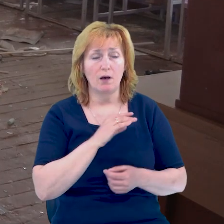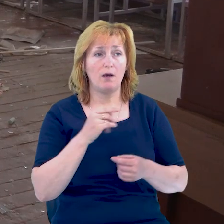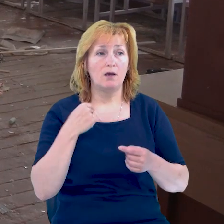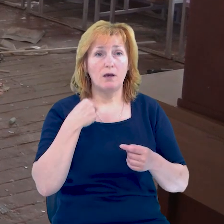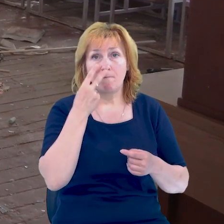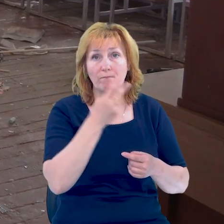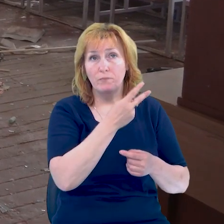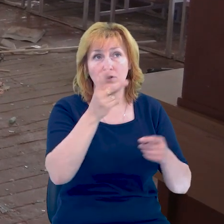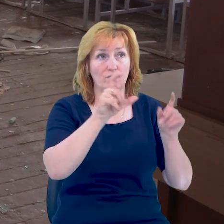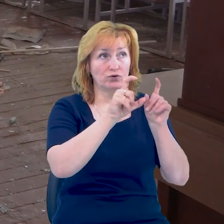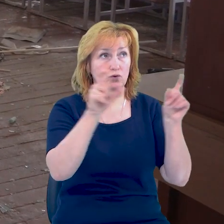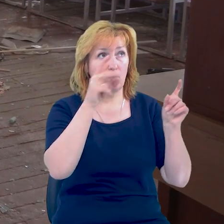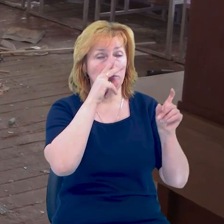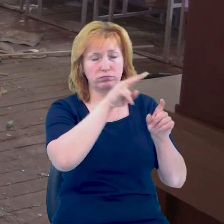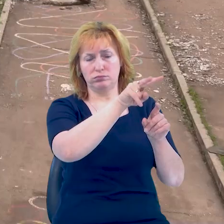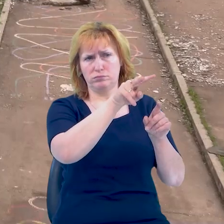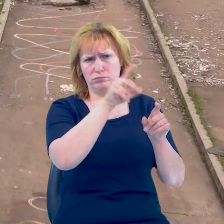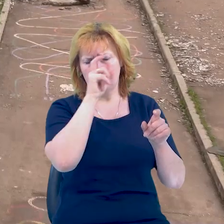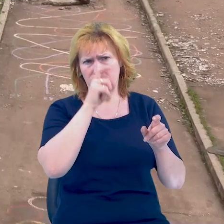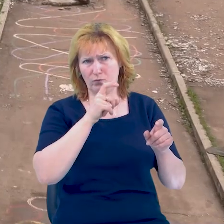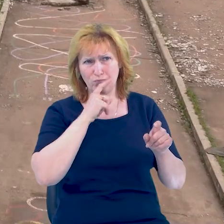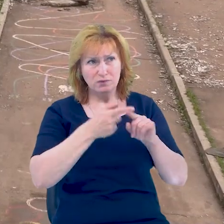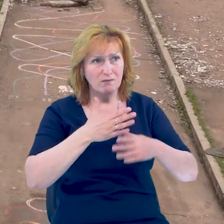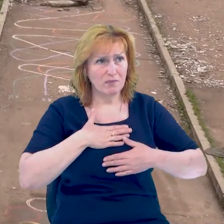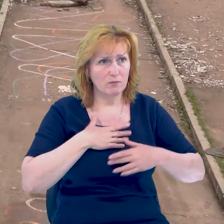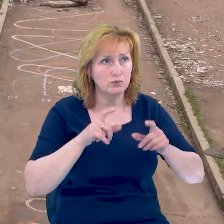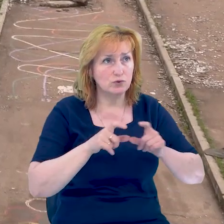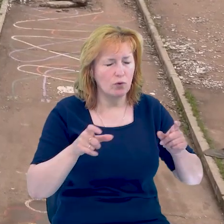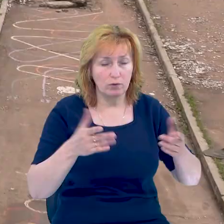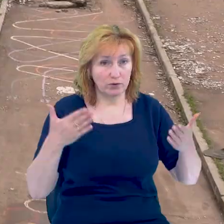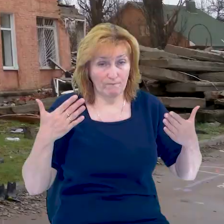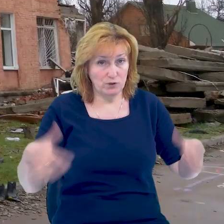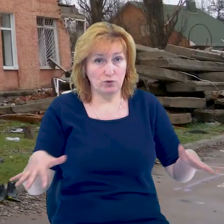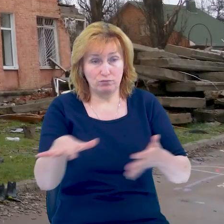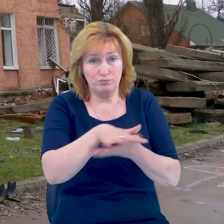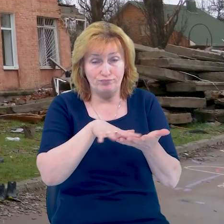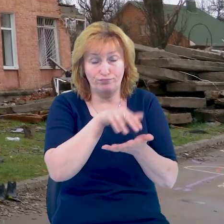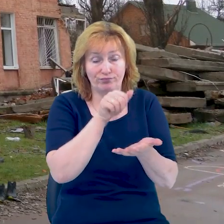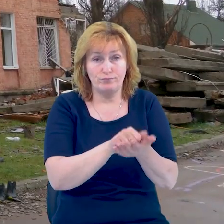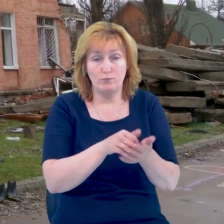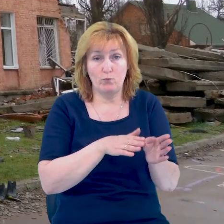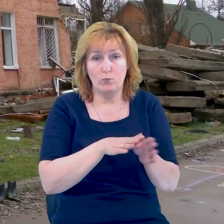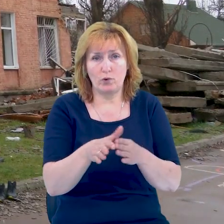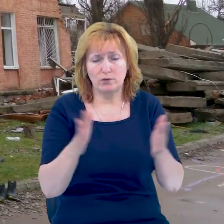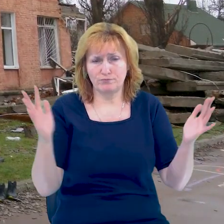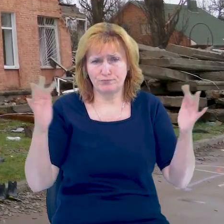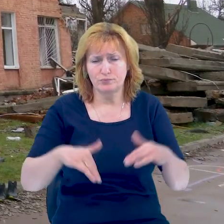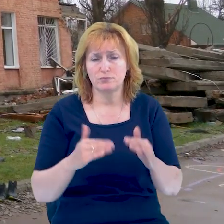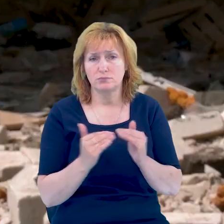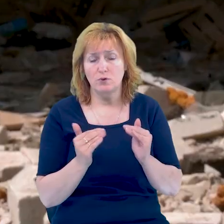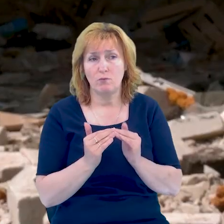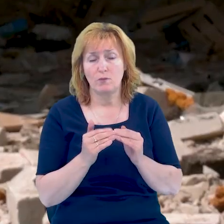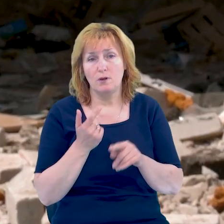Я вийшла, дивлюсь на школу, і я не могла зрозуміти, що це моя школа, що її більше немає. Це дуже